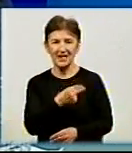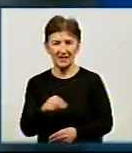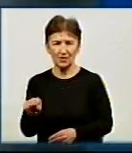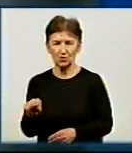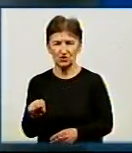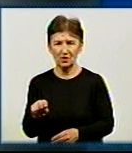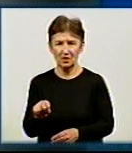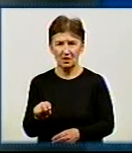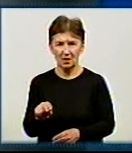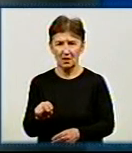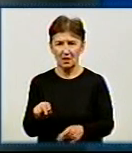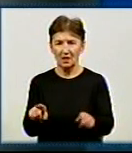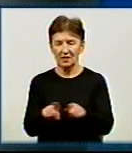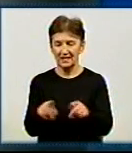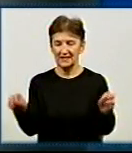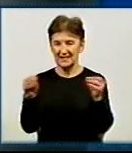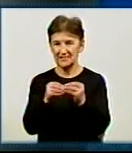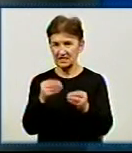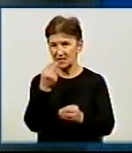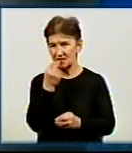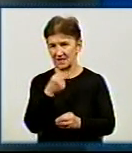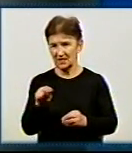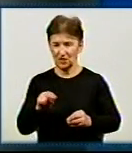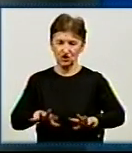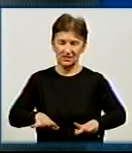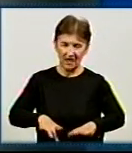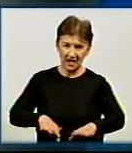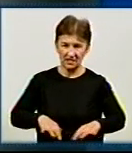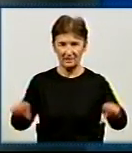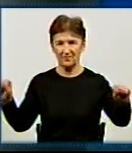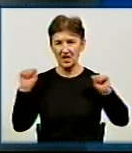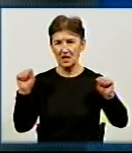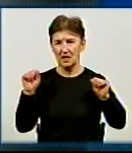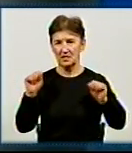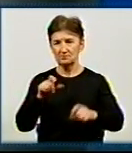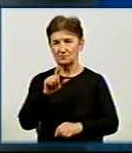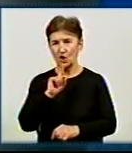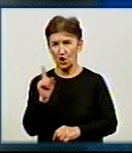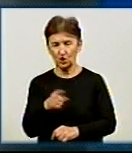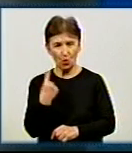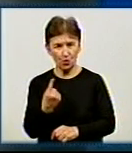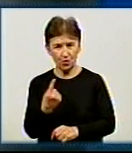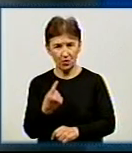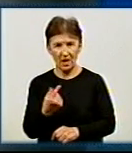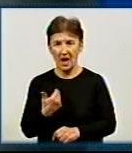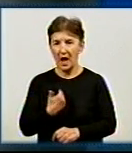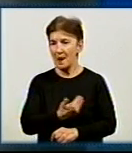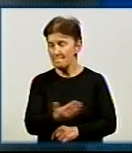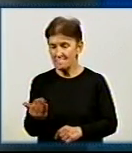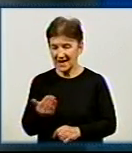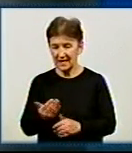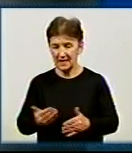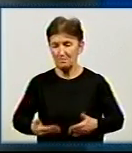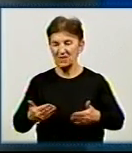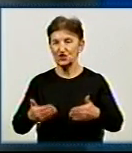завжди в нас були десятки найкращих атлетів і тренерів там року. Ми ж пішли іншим шляхом,